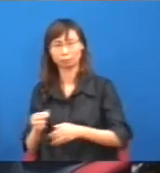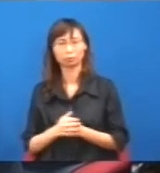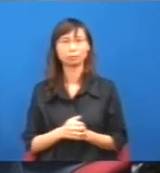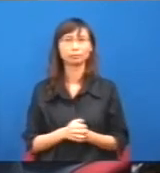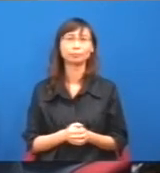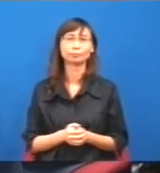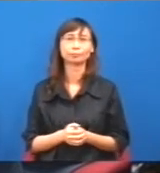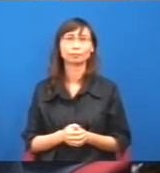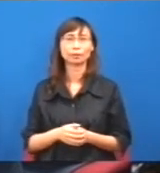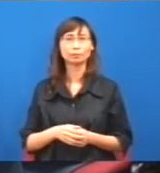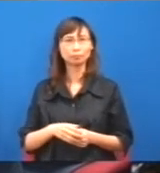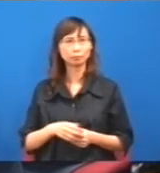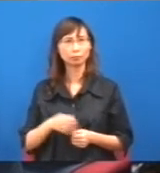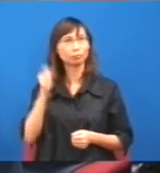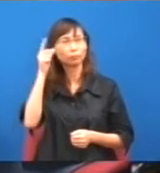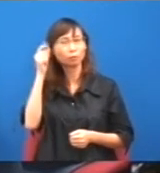我是政府,